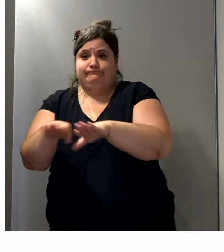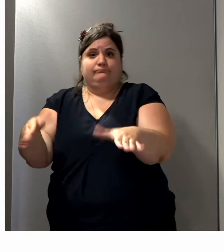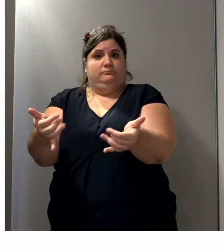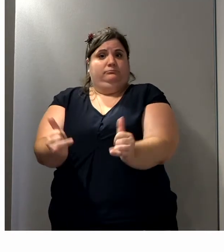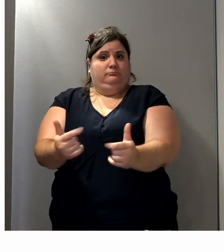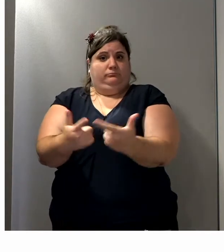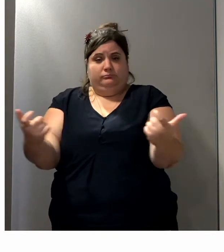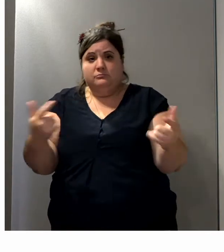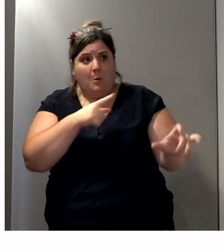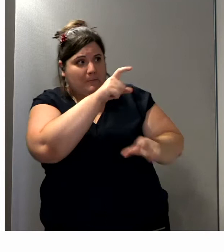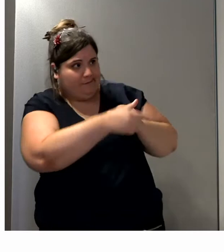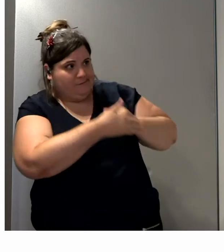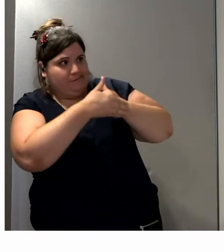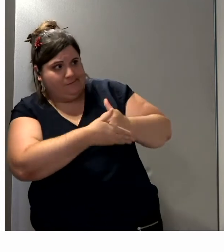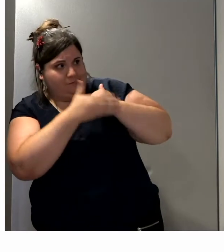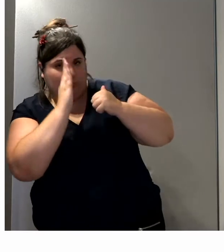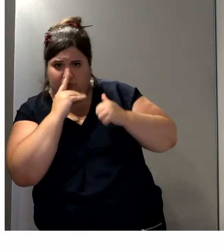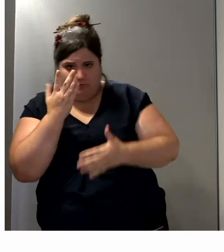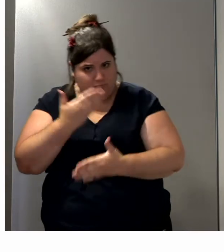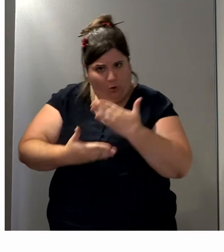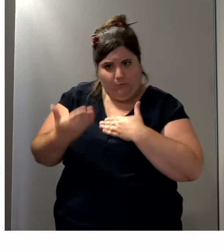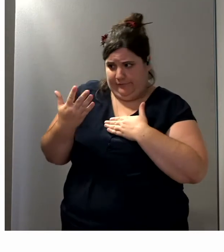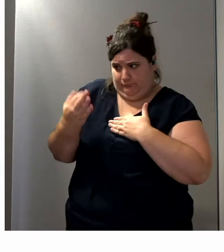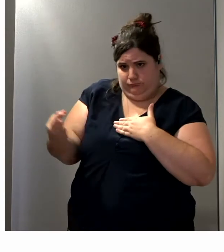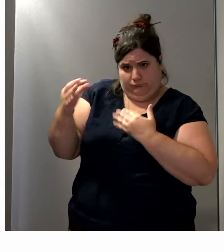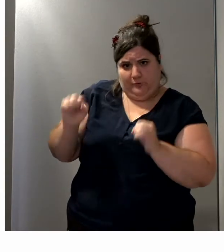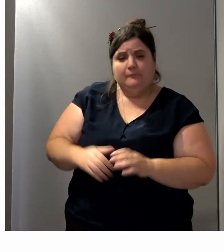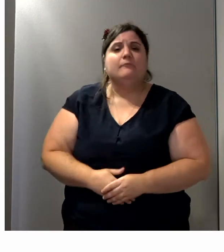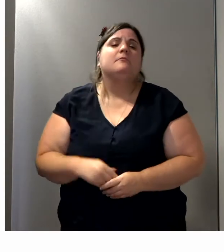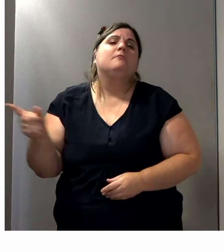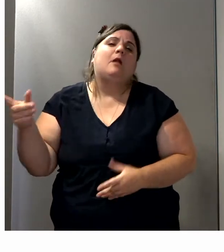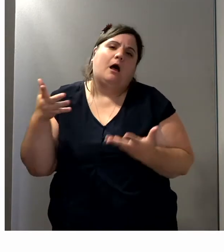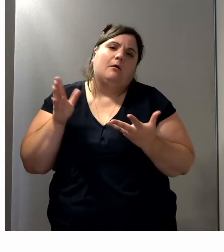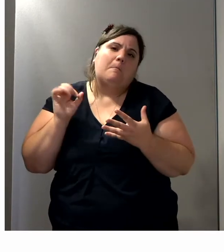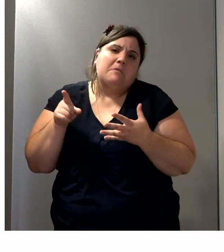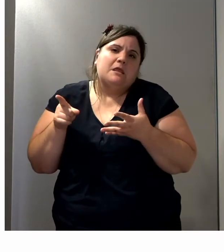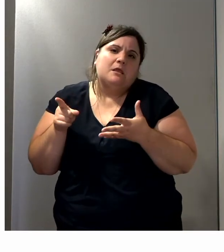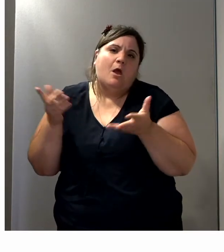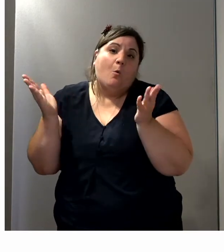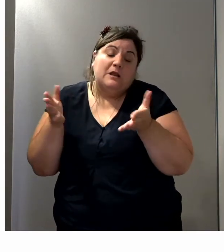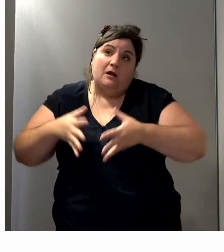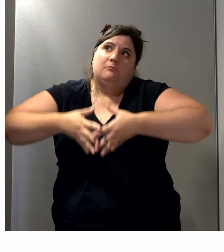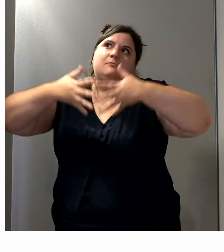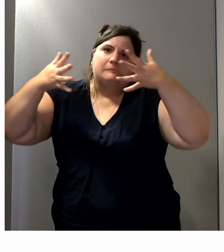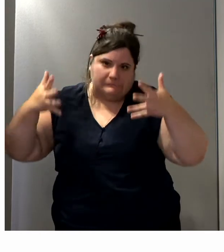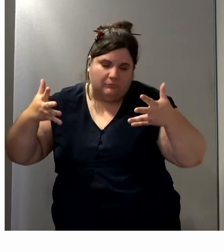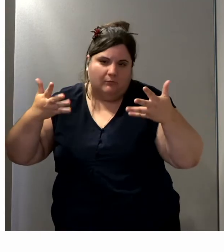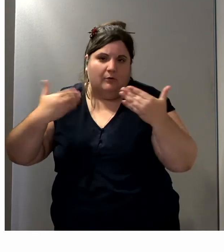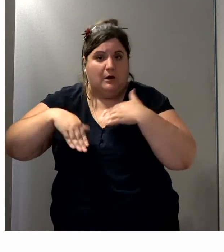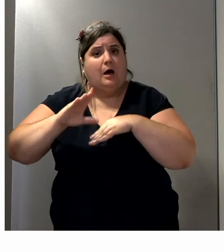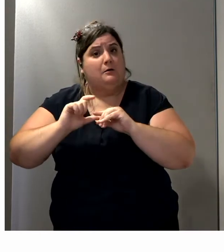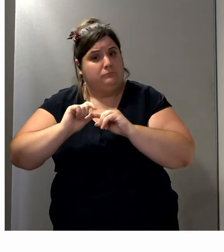Ces actions, elles seront conduites dans un deuxième temps par une version beaucoup plus fine. Là, on a une machine d'hôpital qui est assez grosse, une version beaucoup plus fine